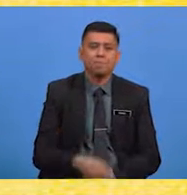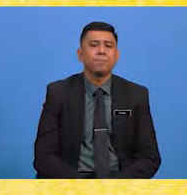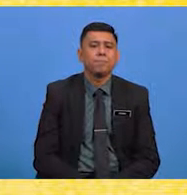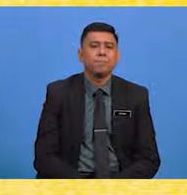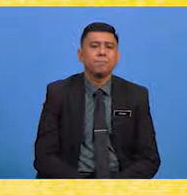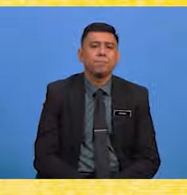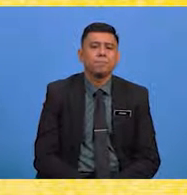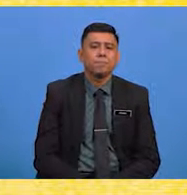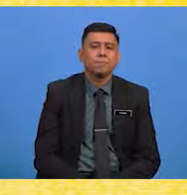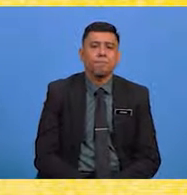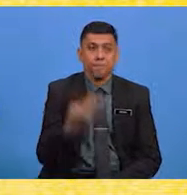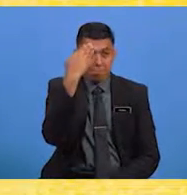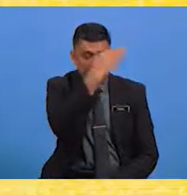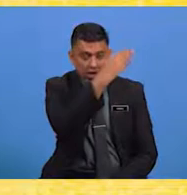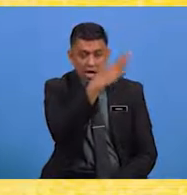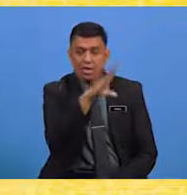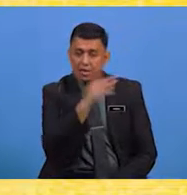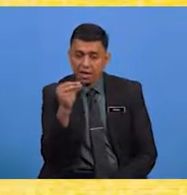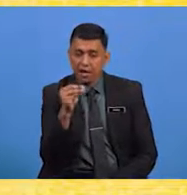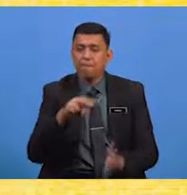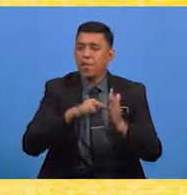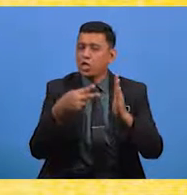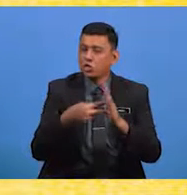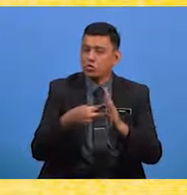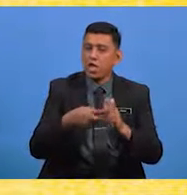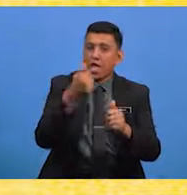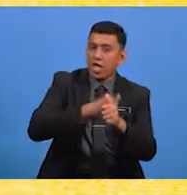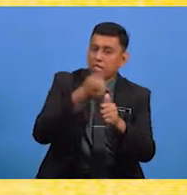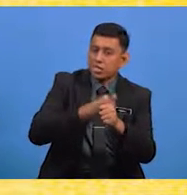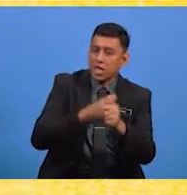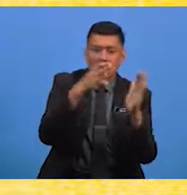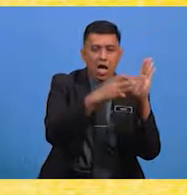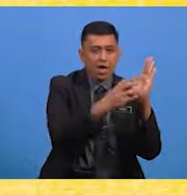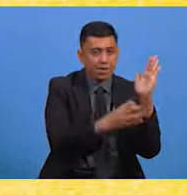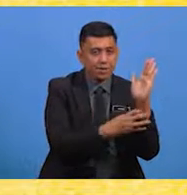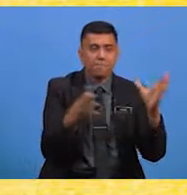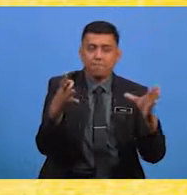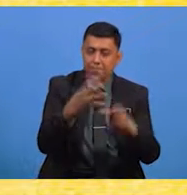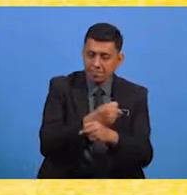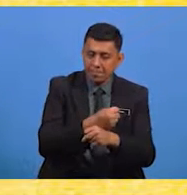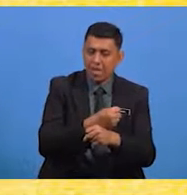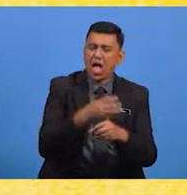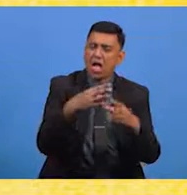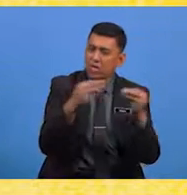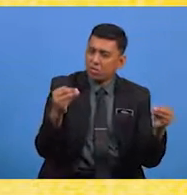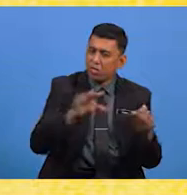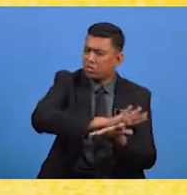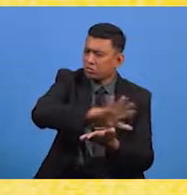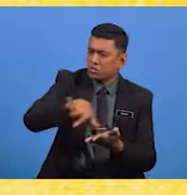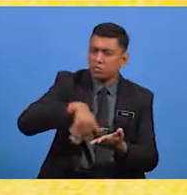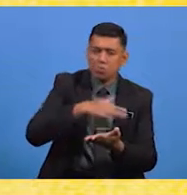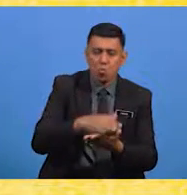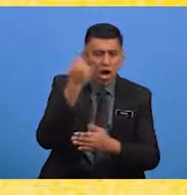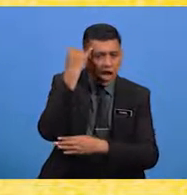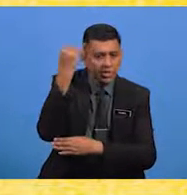pembayang dan maksud Setiap rangkap dapat menyelesaikan keseluruhan